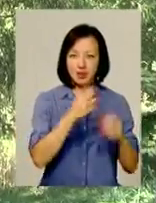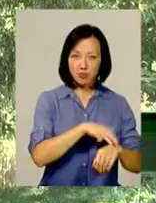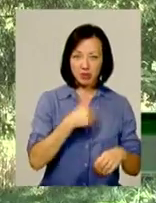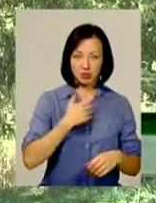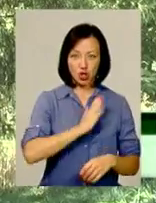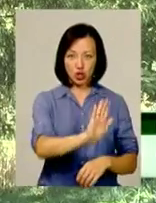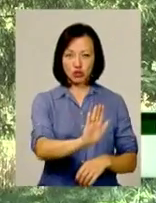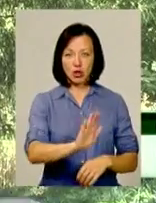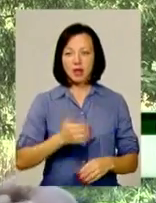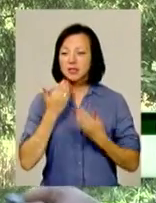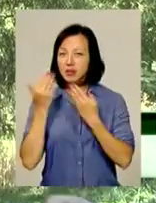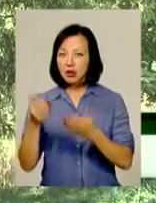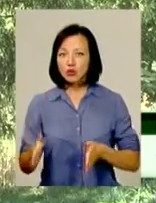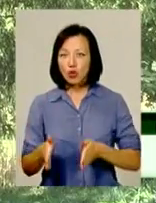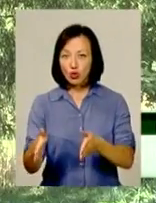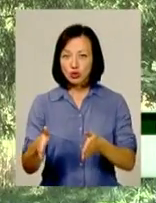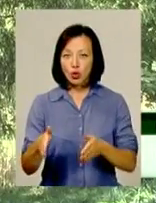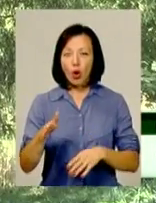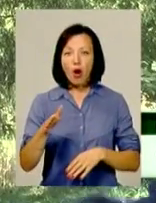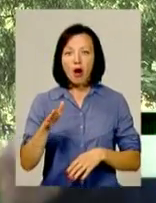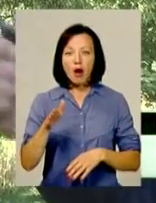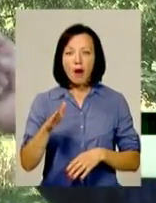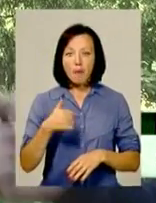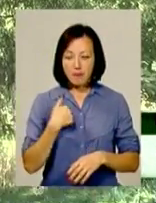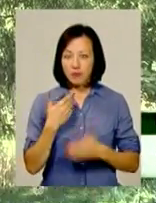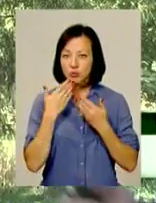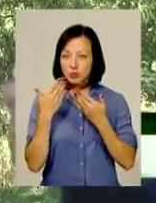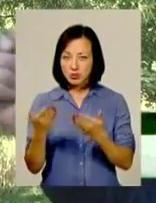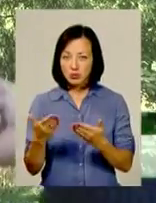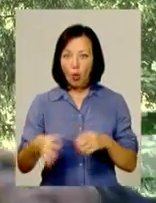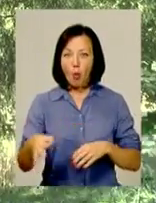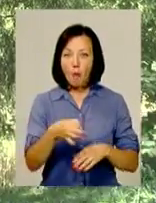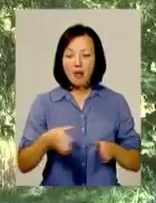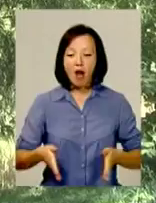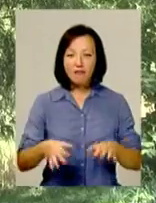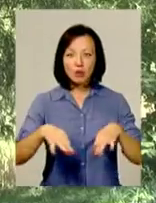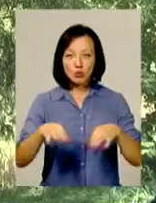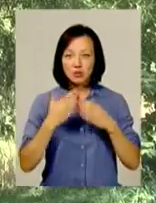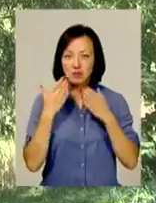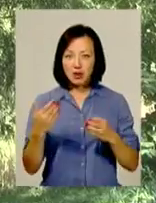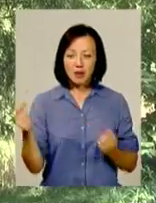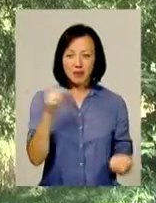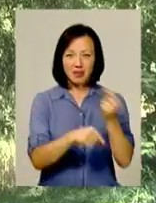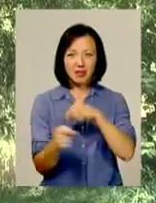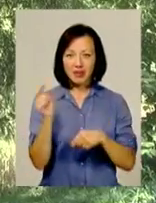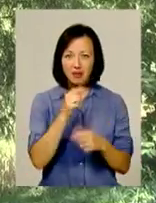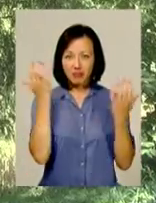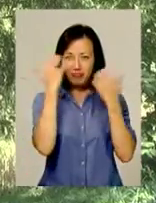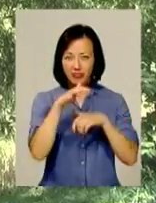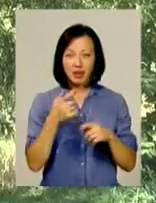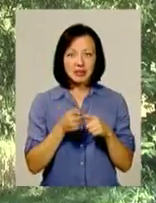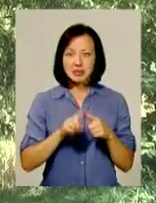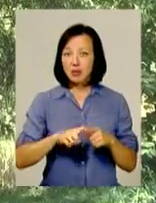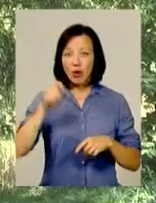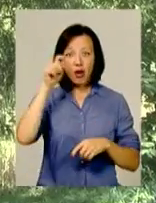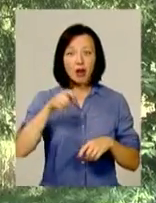кажуть, це не наша компетенція, звертаюся в дорожний. Звертаємося в дорожний, вони в облафтодор звертають. Футболят, запутують всі сліди, і цей дядько вже